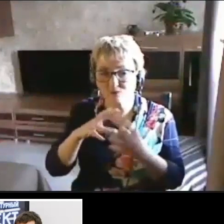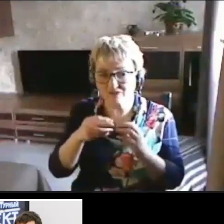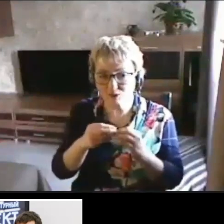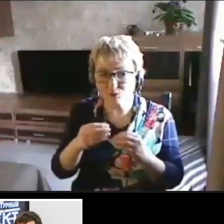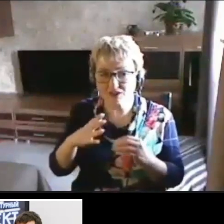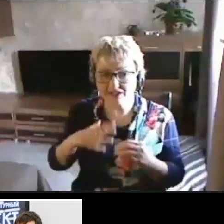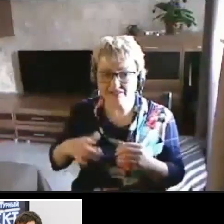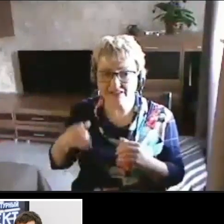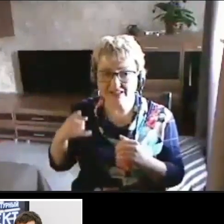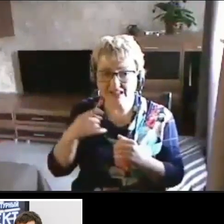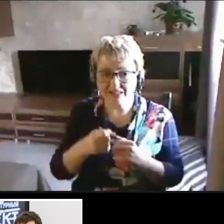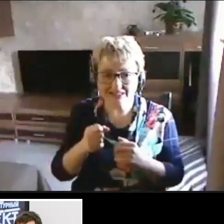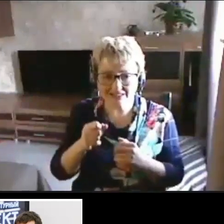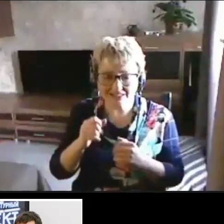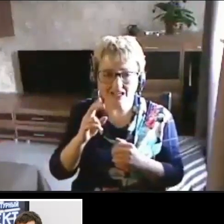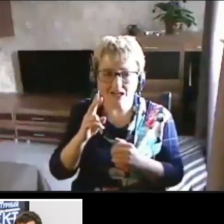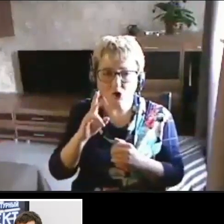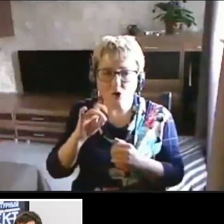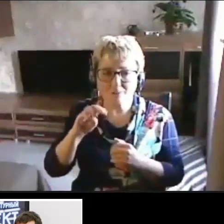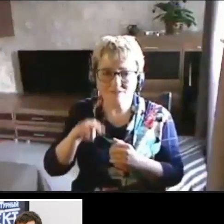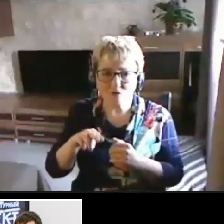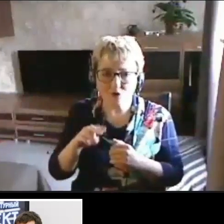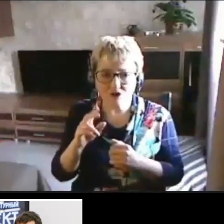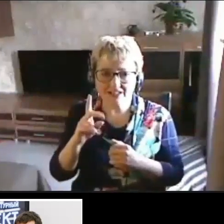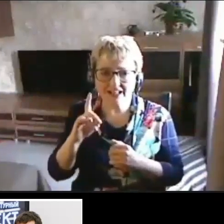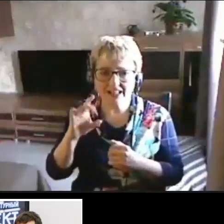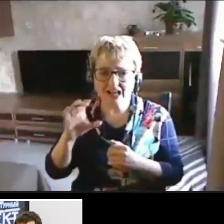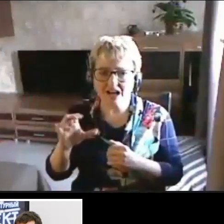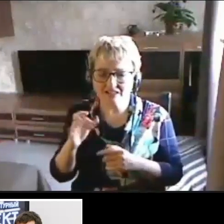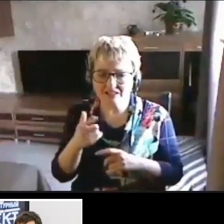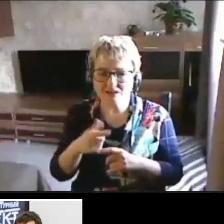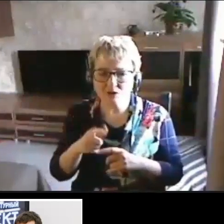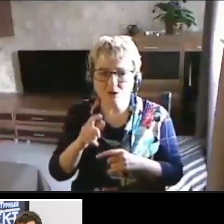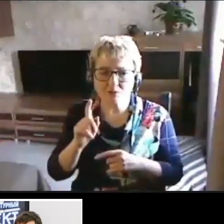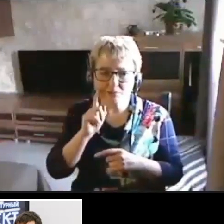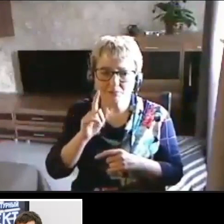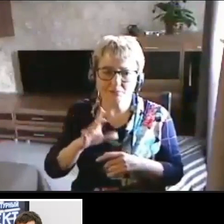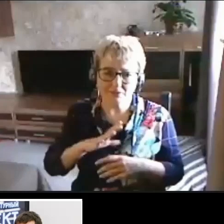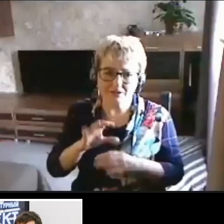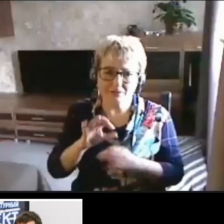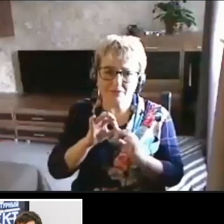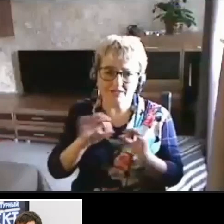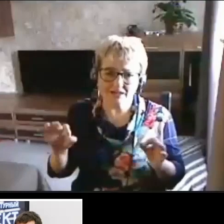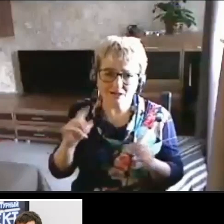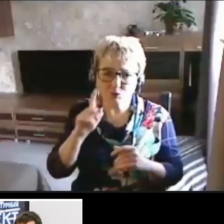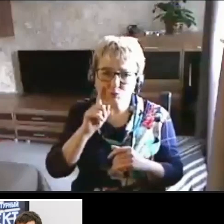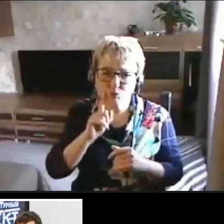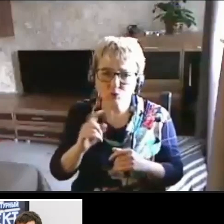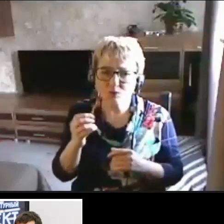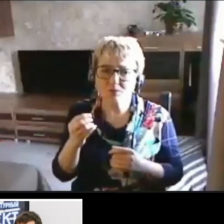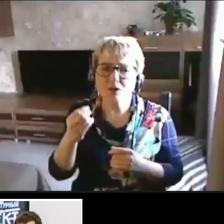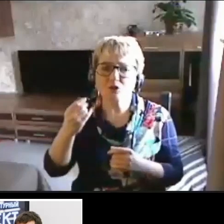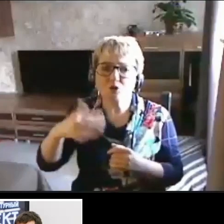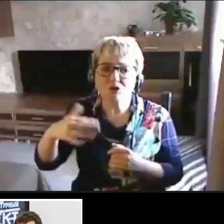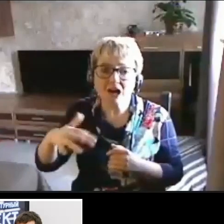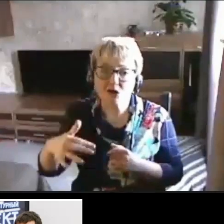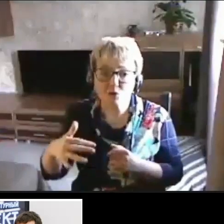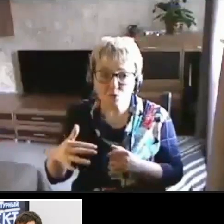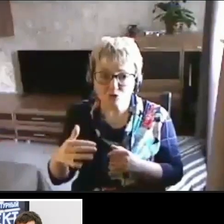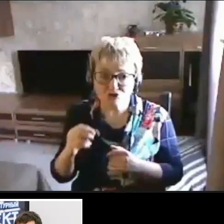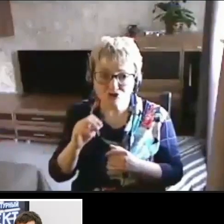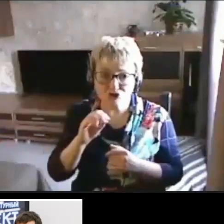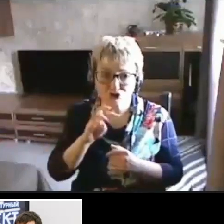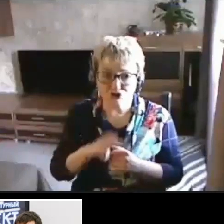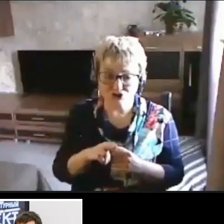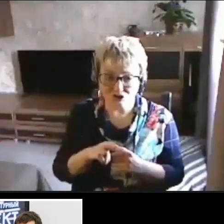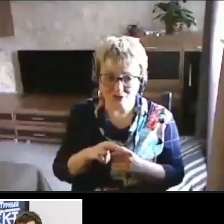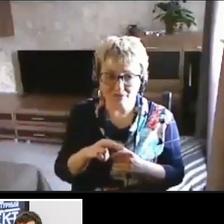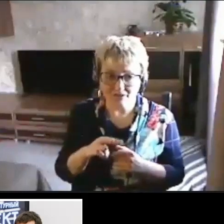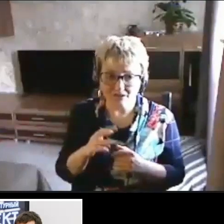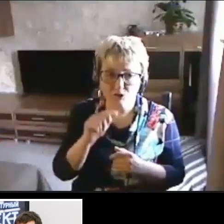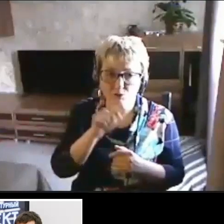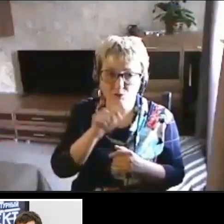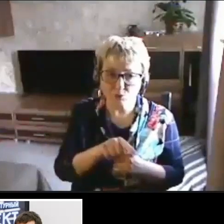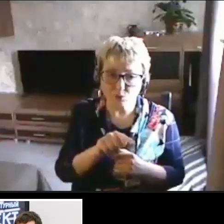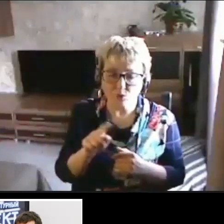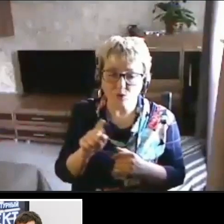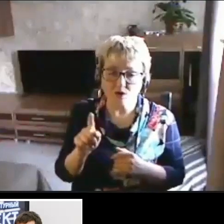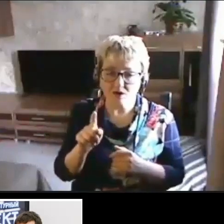такси комфорт, класса комфорт, что было очень удобно и прекрасно, только существенно дороже, чем, ну, то,